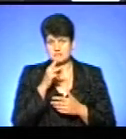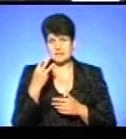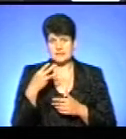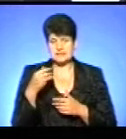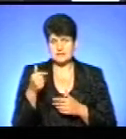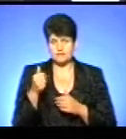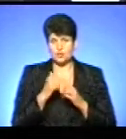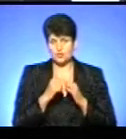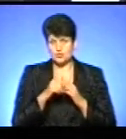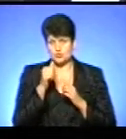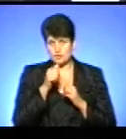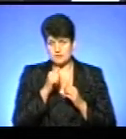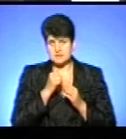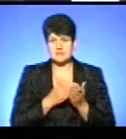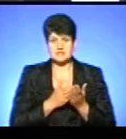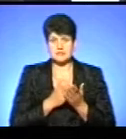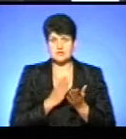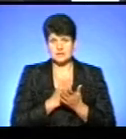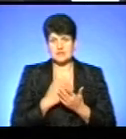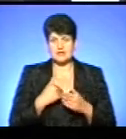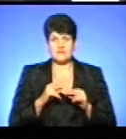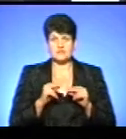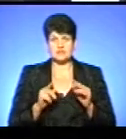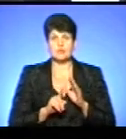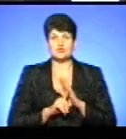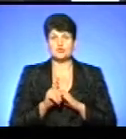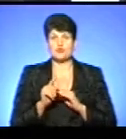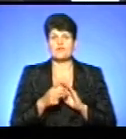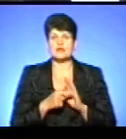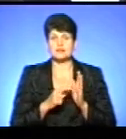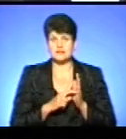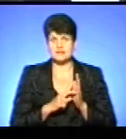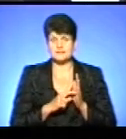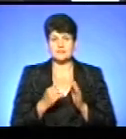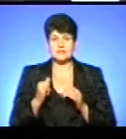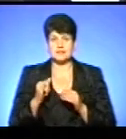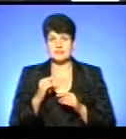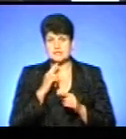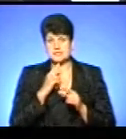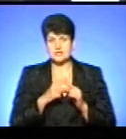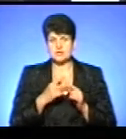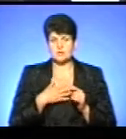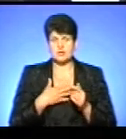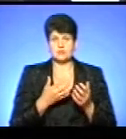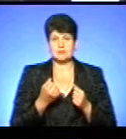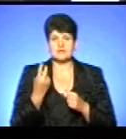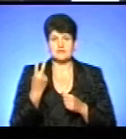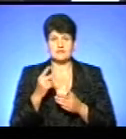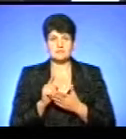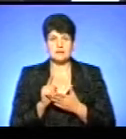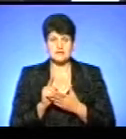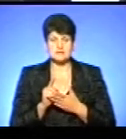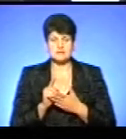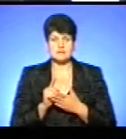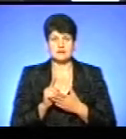гривень. Кожного місяця, відповідно, стаж йде. Я вчитель початкових класів, і сестричка моя отримує дві пенсії, але ті